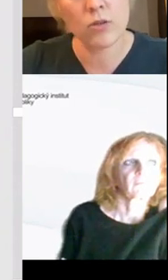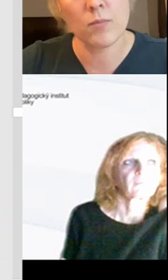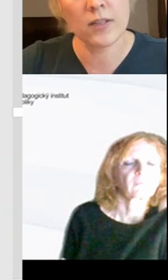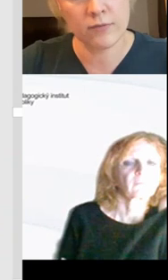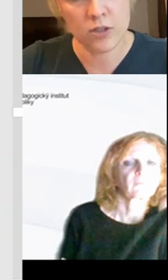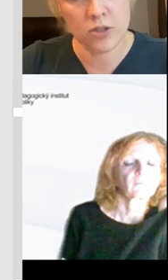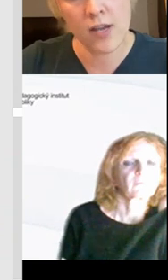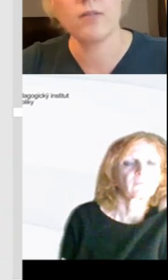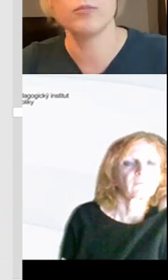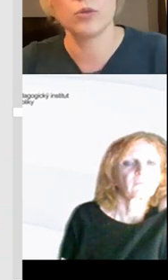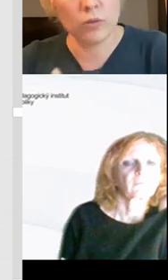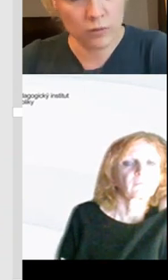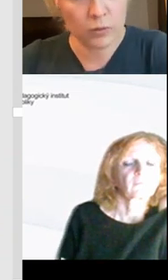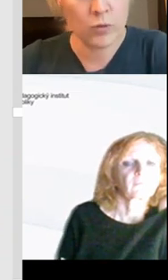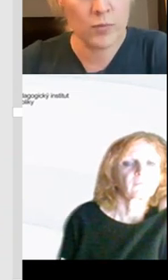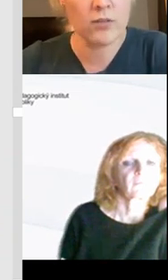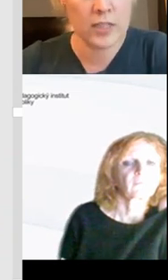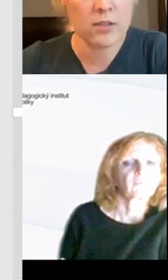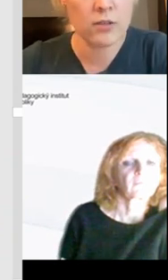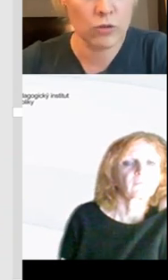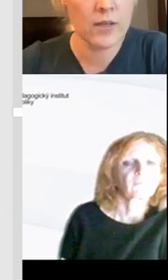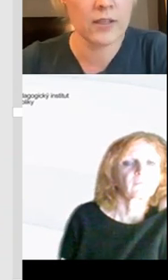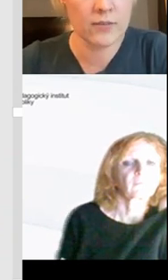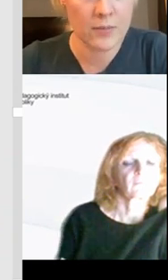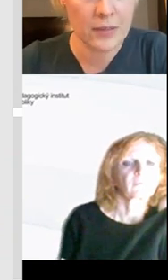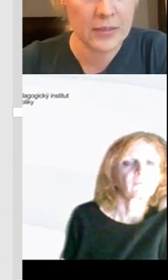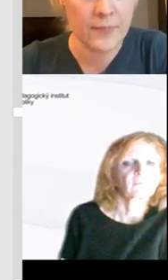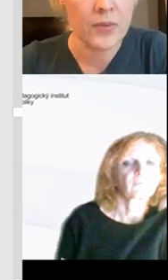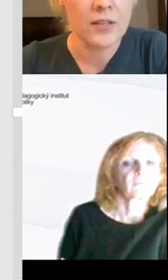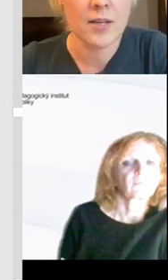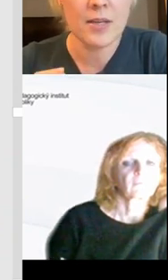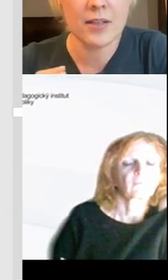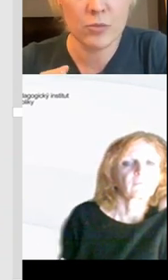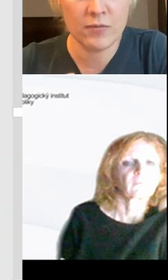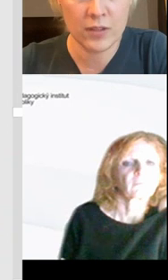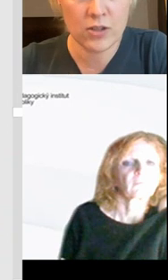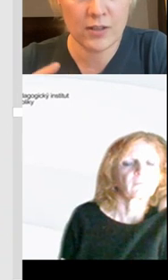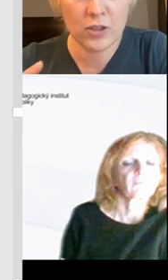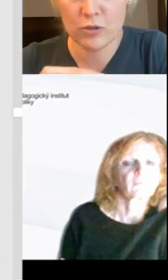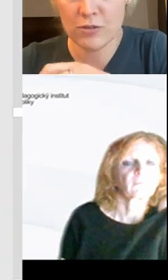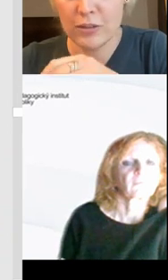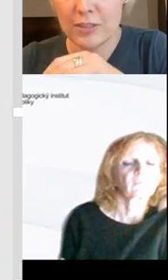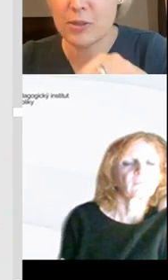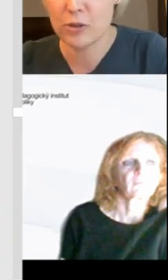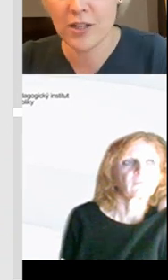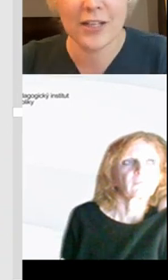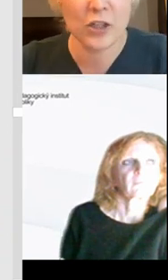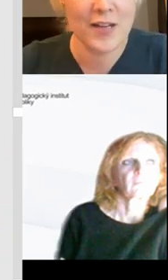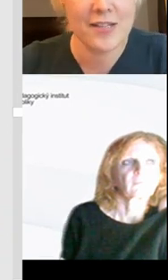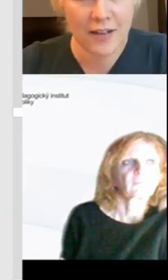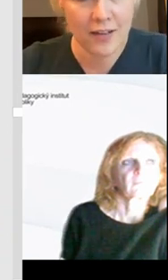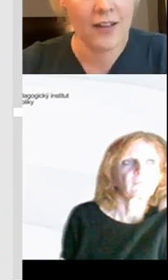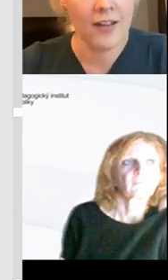pokud umím vytisknout dokument v češtině, budu potom umět vytisknout dokument i v země Pise. Sami dobře víte, že když se